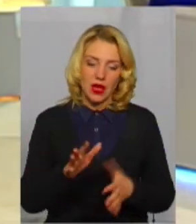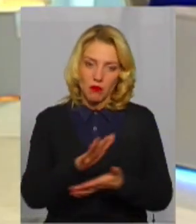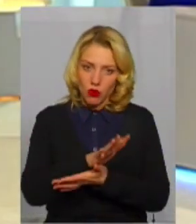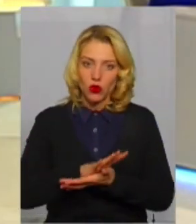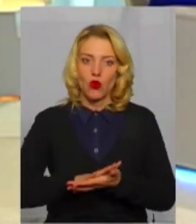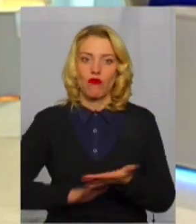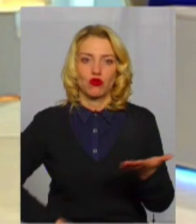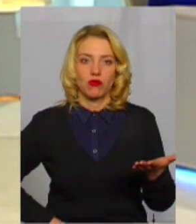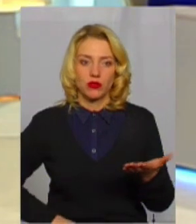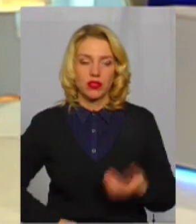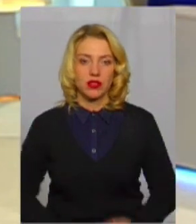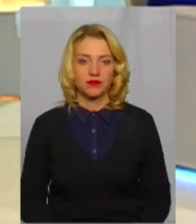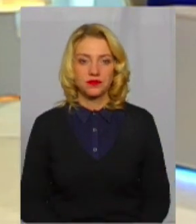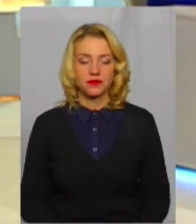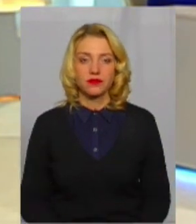життя продовжувалося.